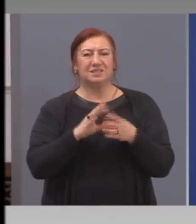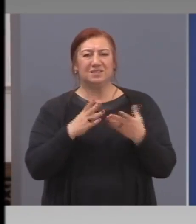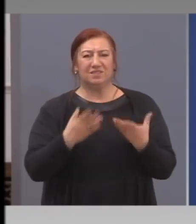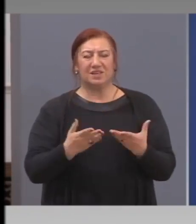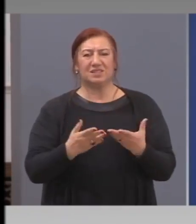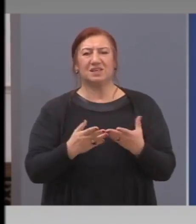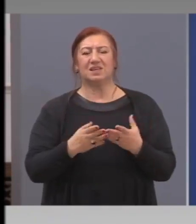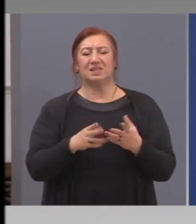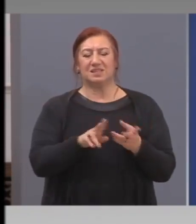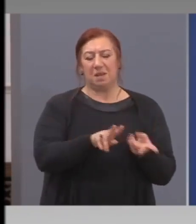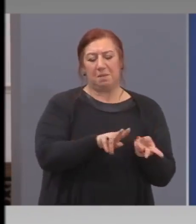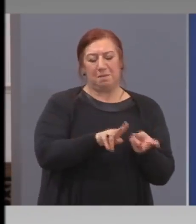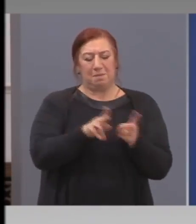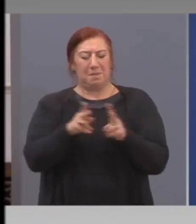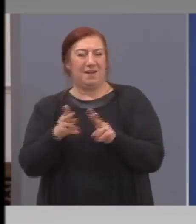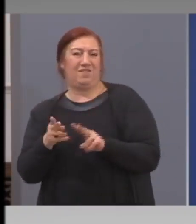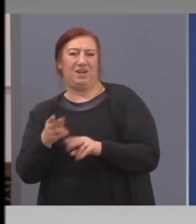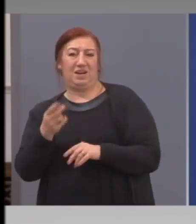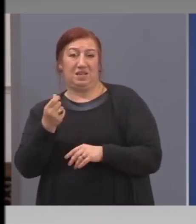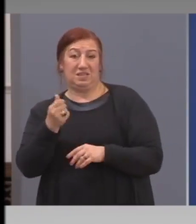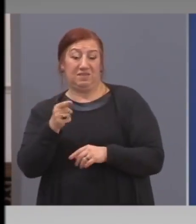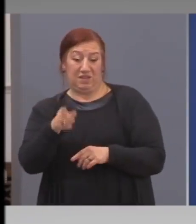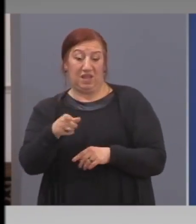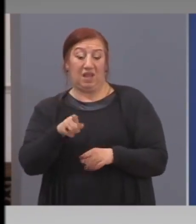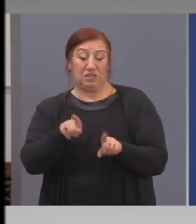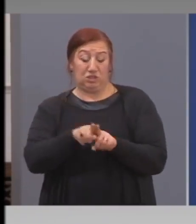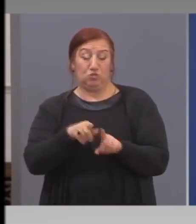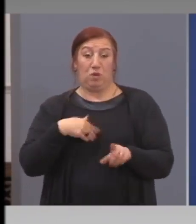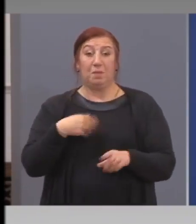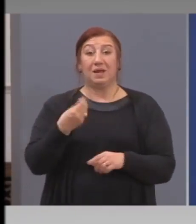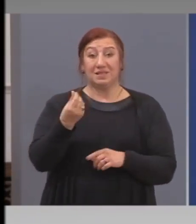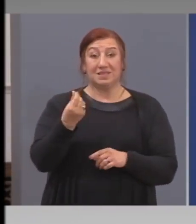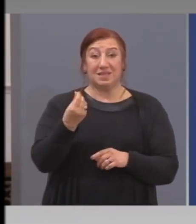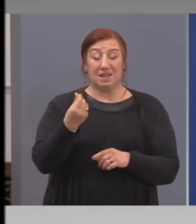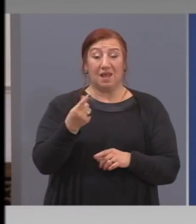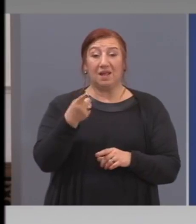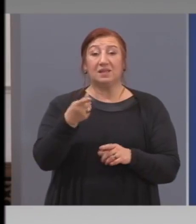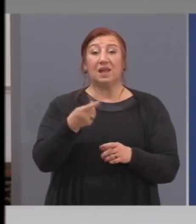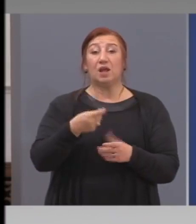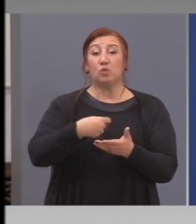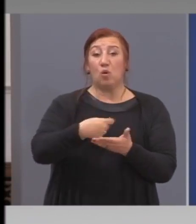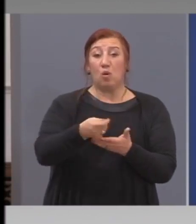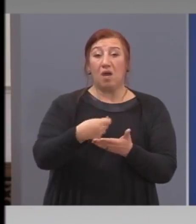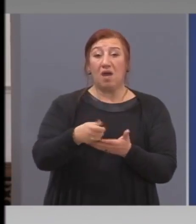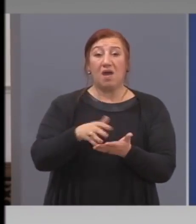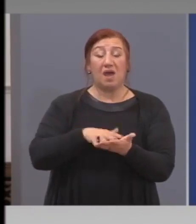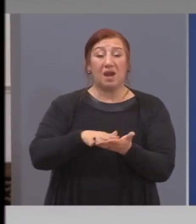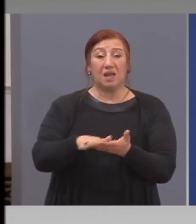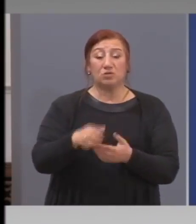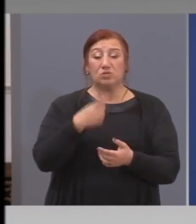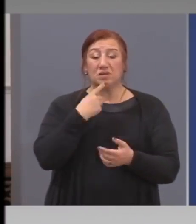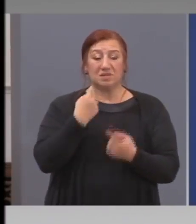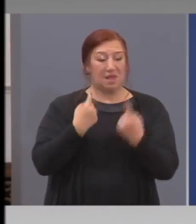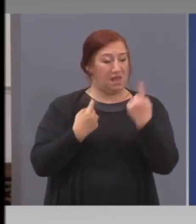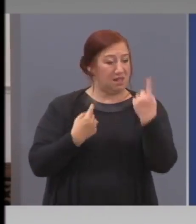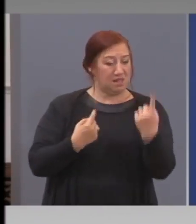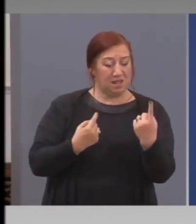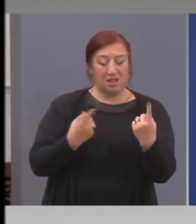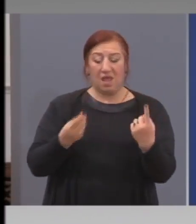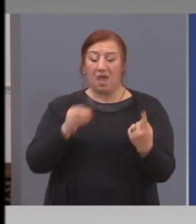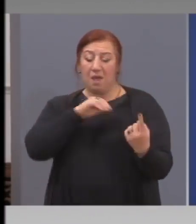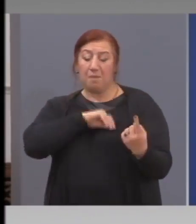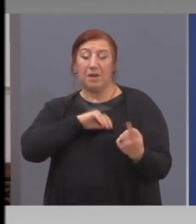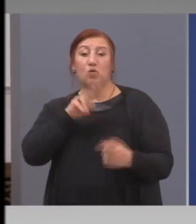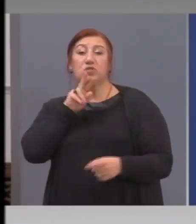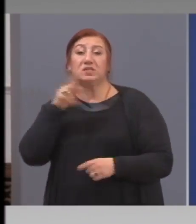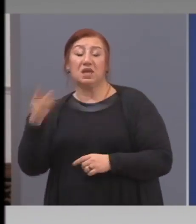трансфериране на средства, тя също струва нещо, тъй като разходите за един са приход за друг. Поддържането